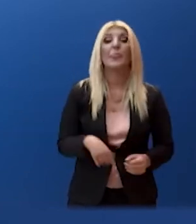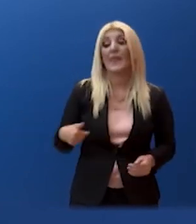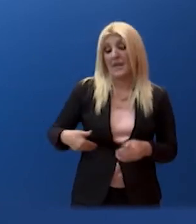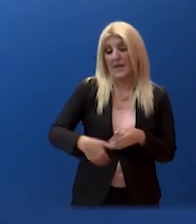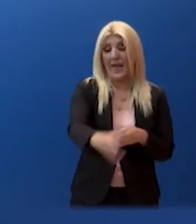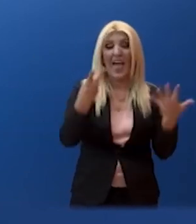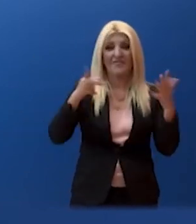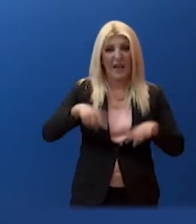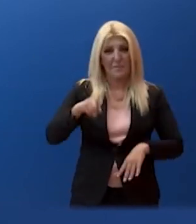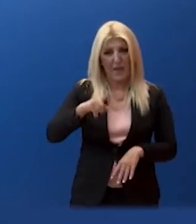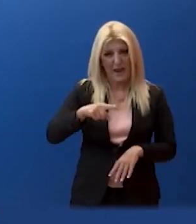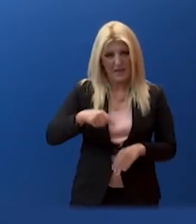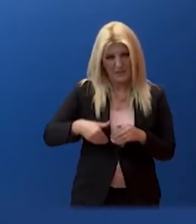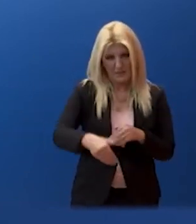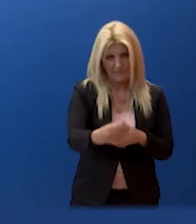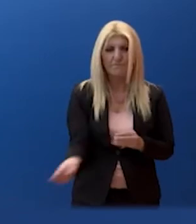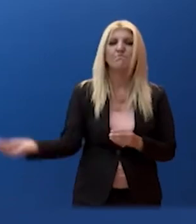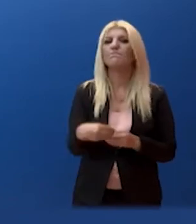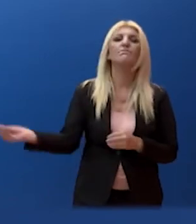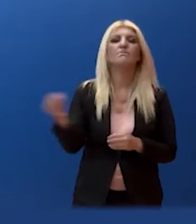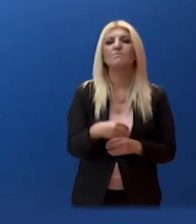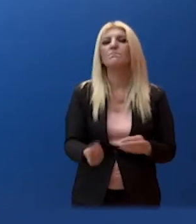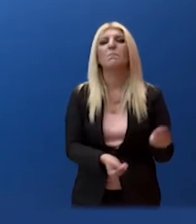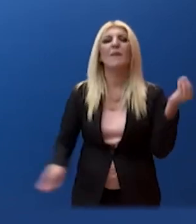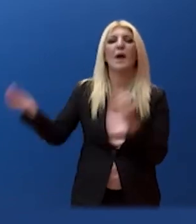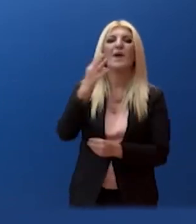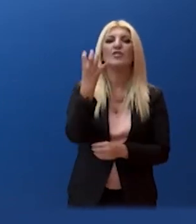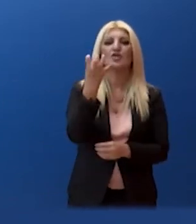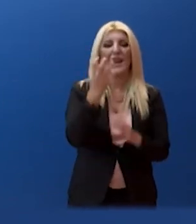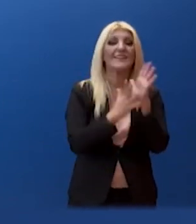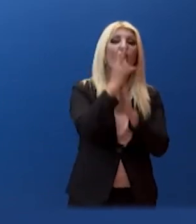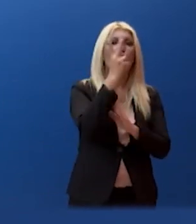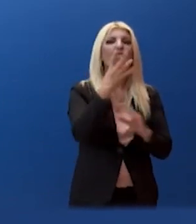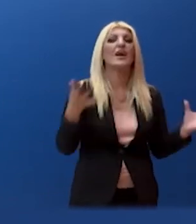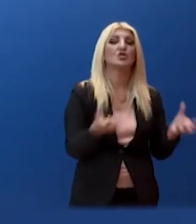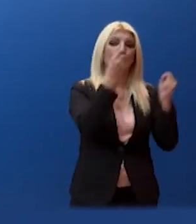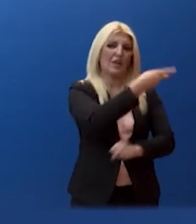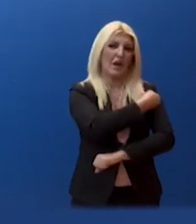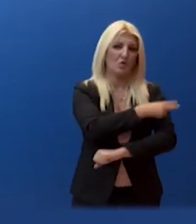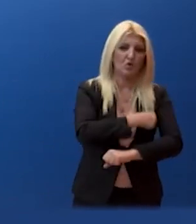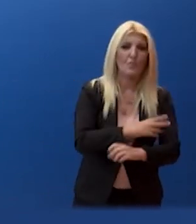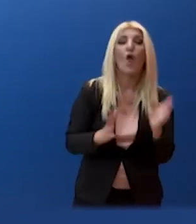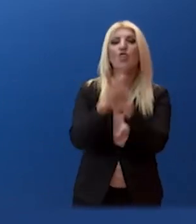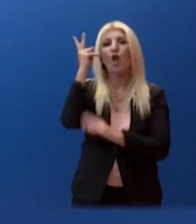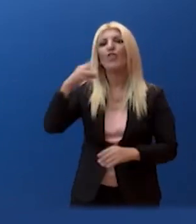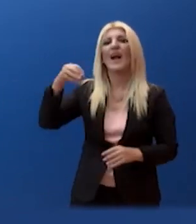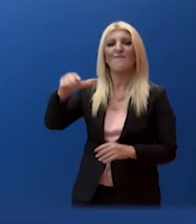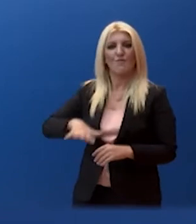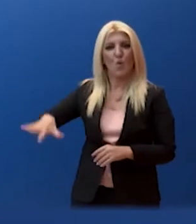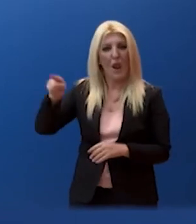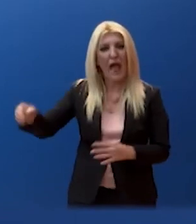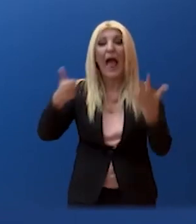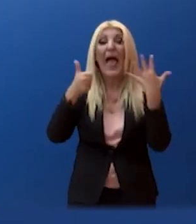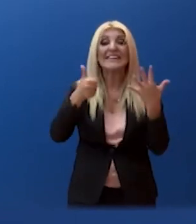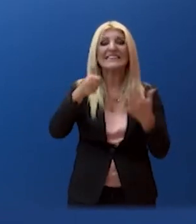επιπλέον κλεινές μεθ-COVID. Πρόκειται για 12 κλεινές στο Σωτηρία, 12 στο Σκληπείο Βούλας, 6 στο